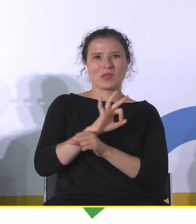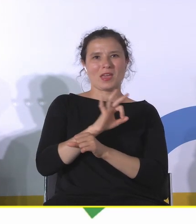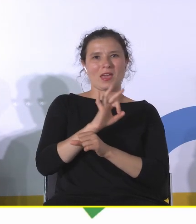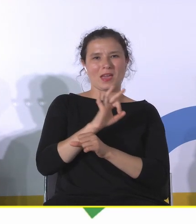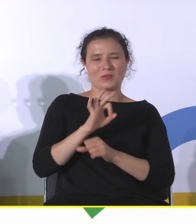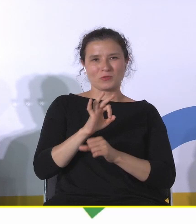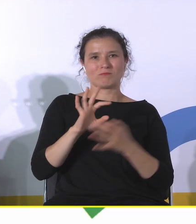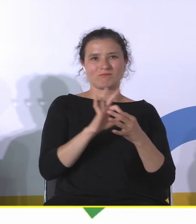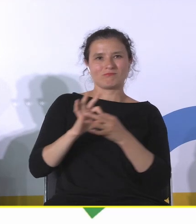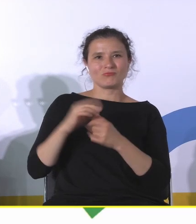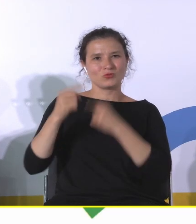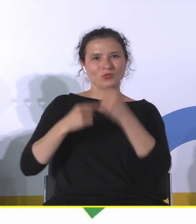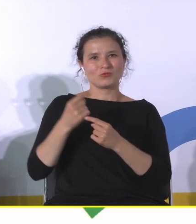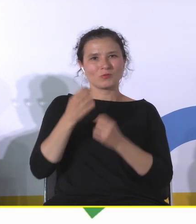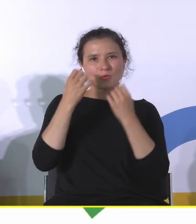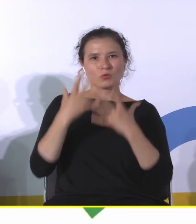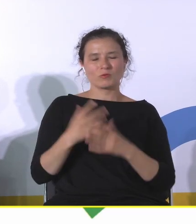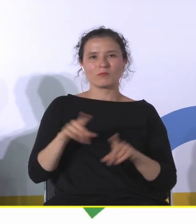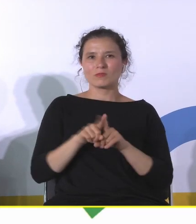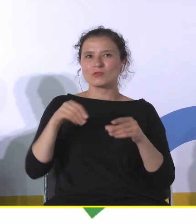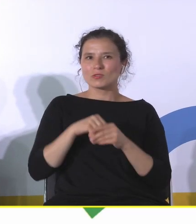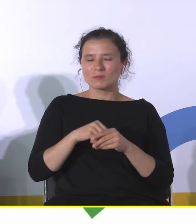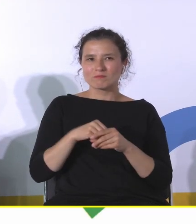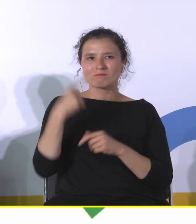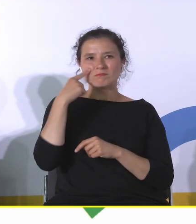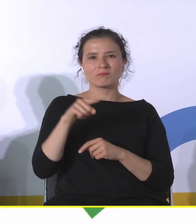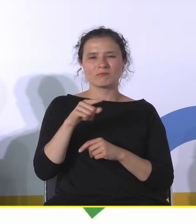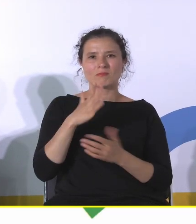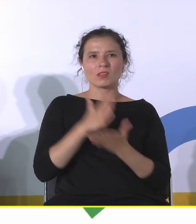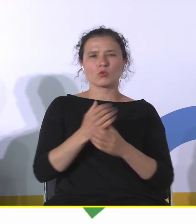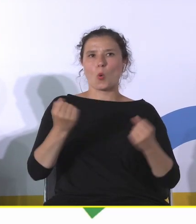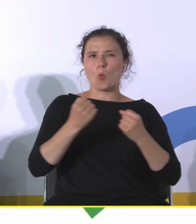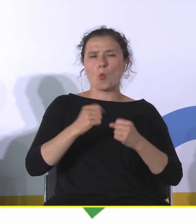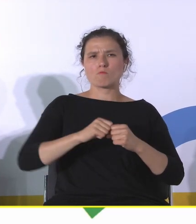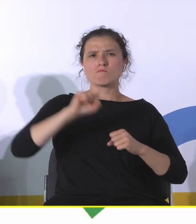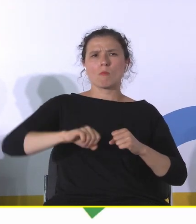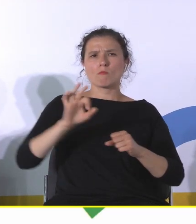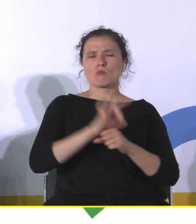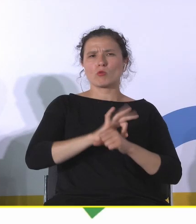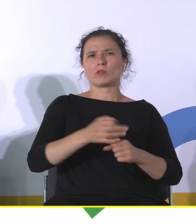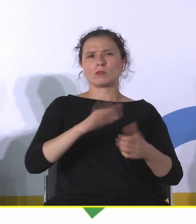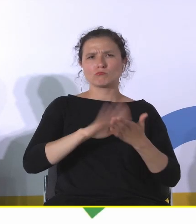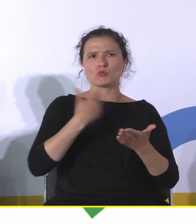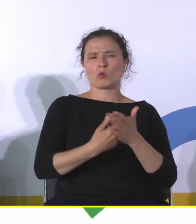które dostrzegają też, że szczególnie w tych, nie tych mega projektach, tych bardzo flagowych miejscach,